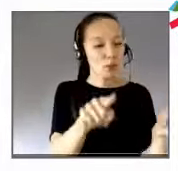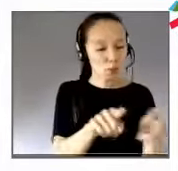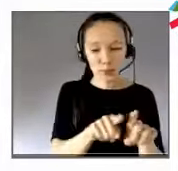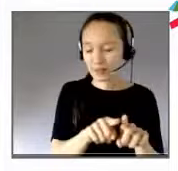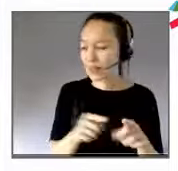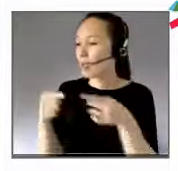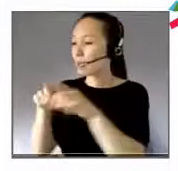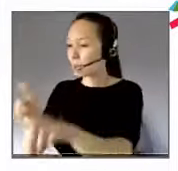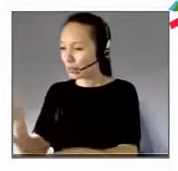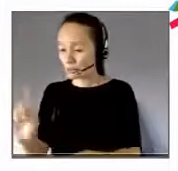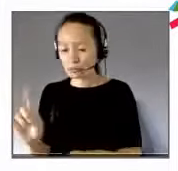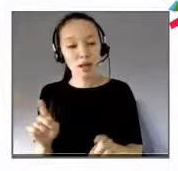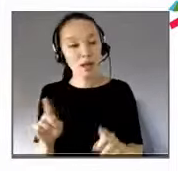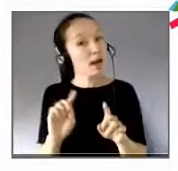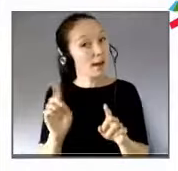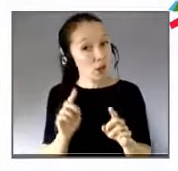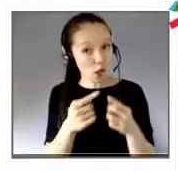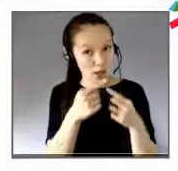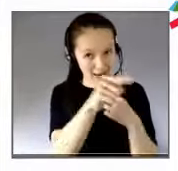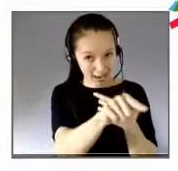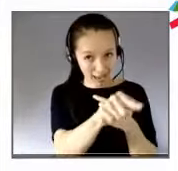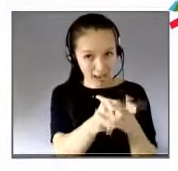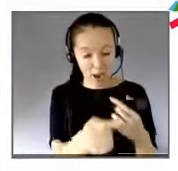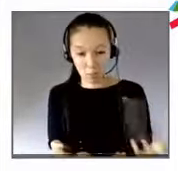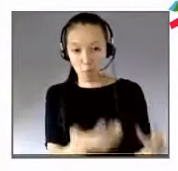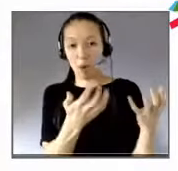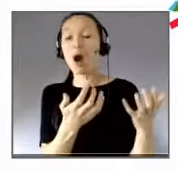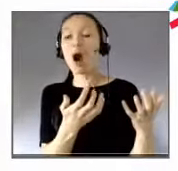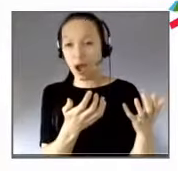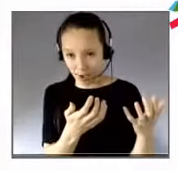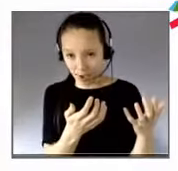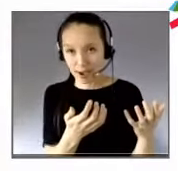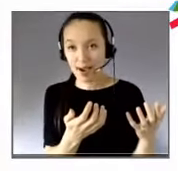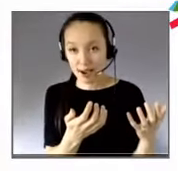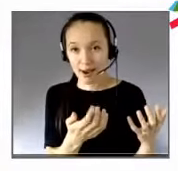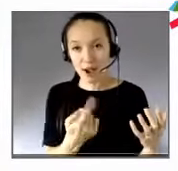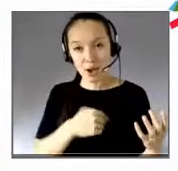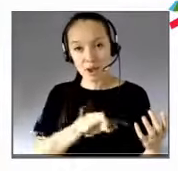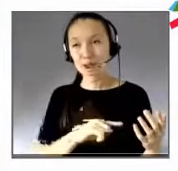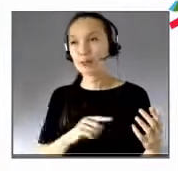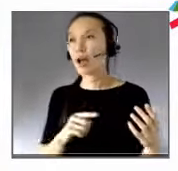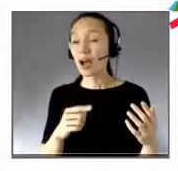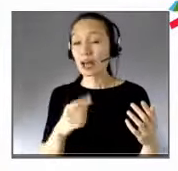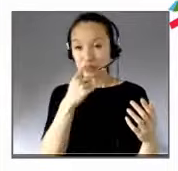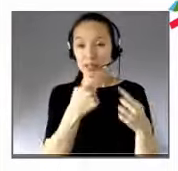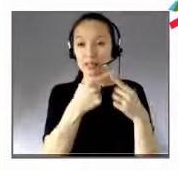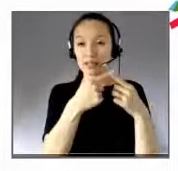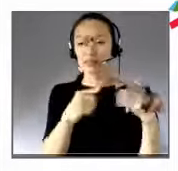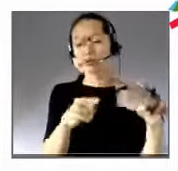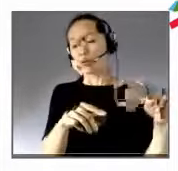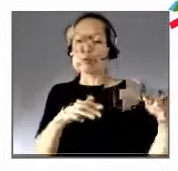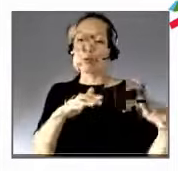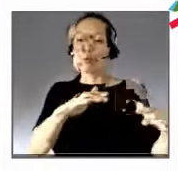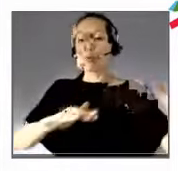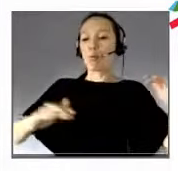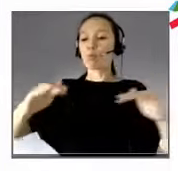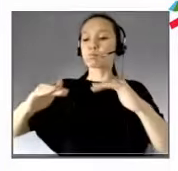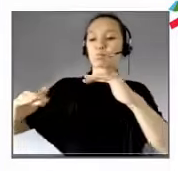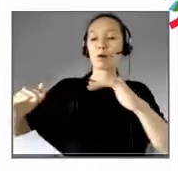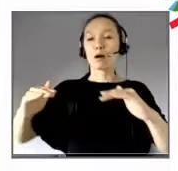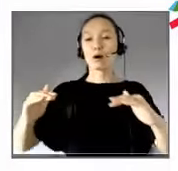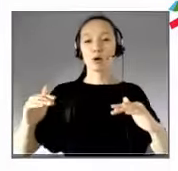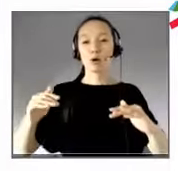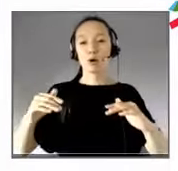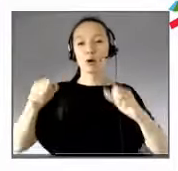justes. Mais parce que la différence est mal vue, on va niveler les différences, on ne va plus oser hiérarchiser,